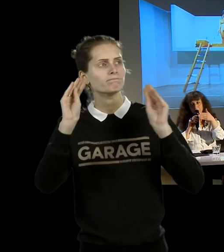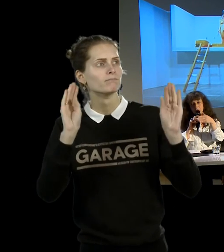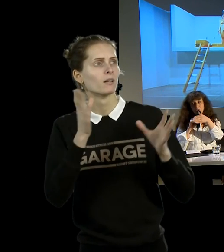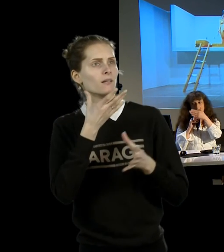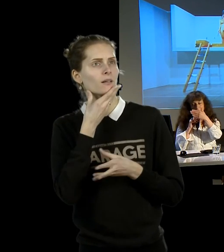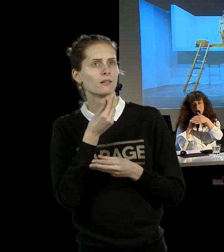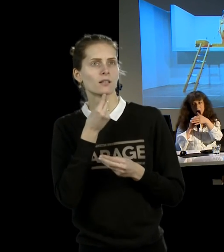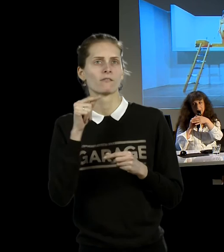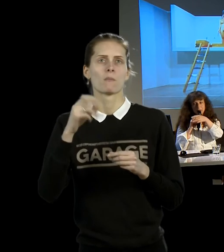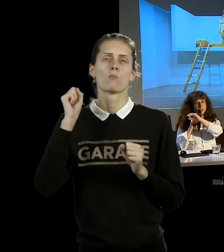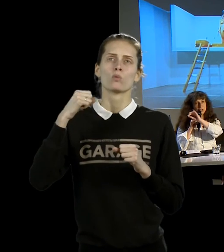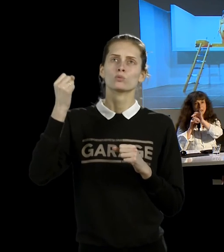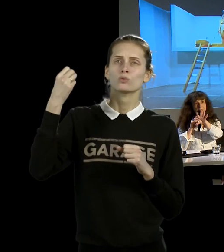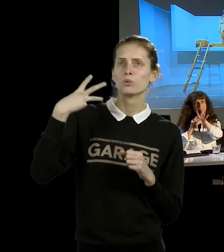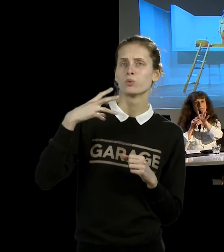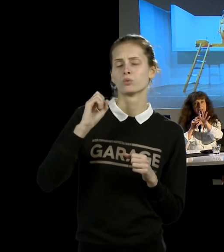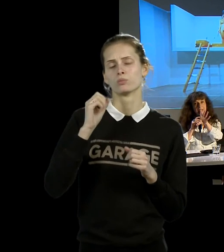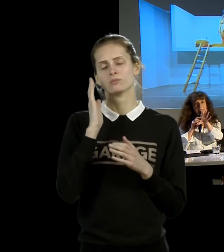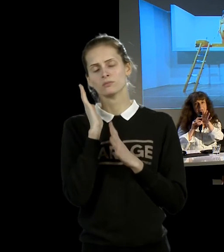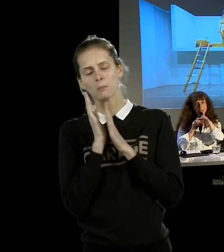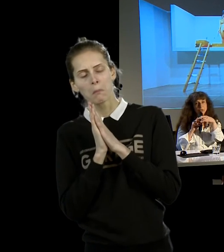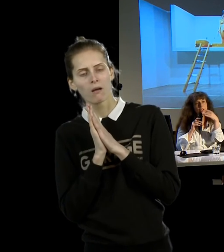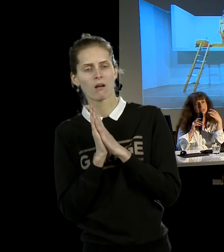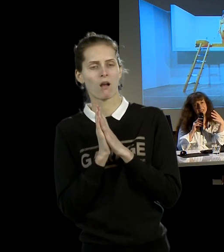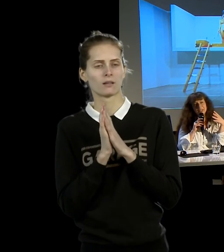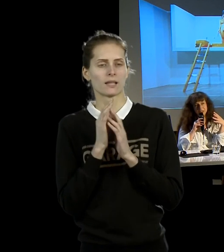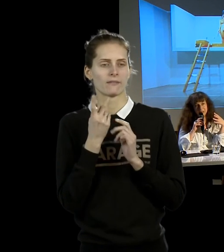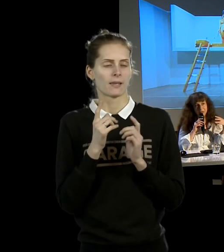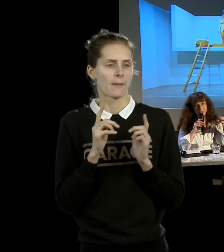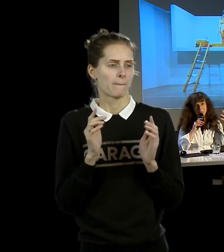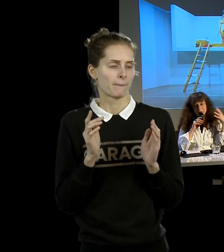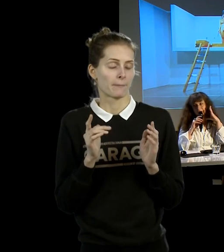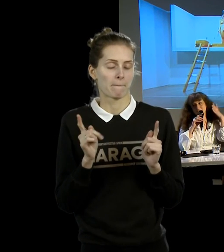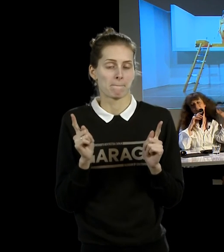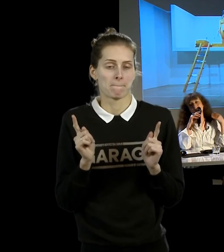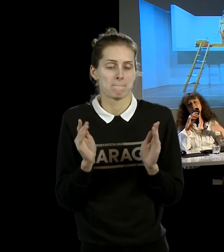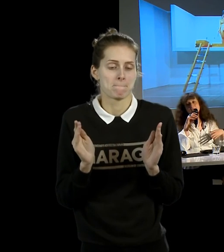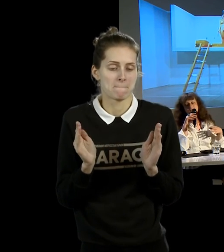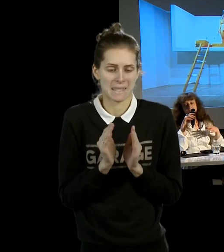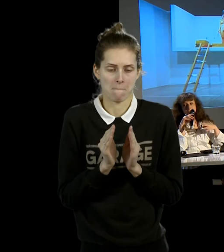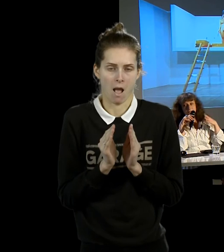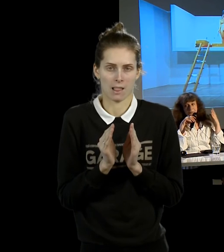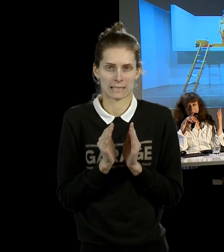может принимать душ, она может спать. Это очень минималистки сделанное, но очень дизайнерское при этом пространство.